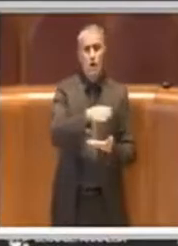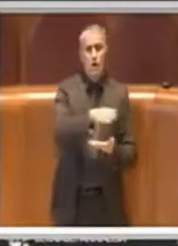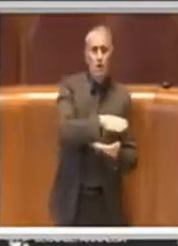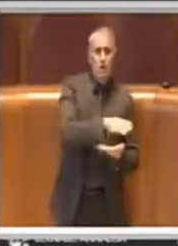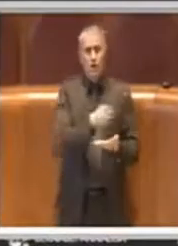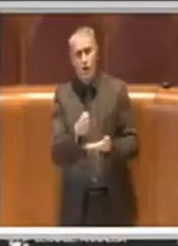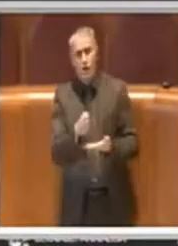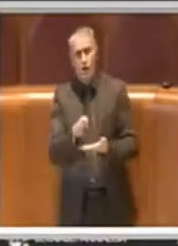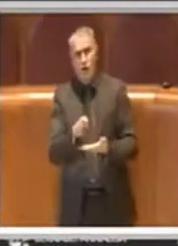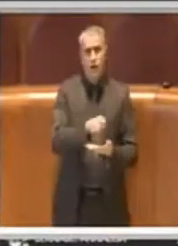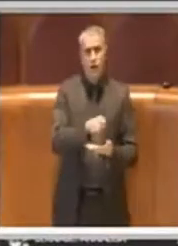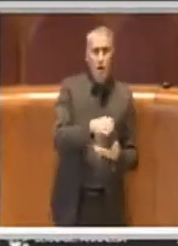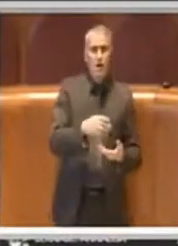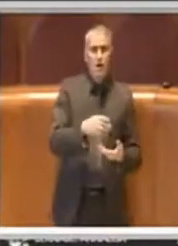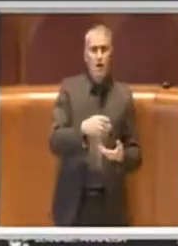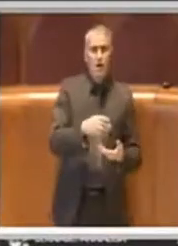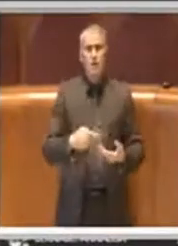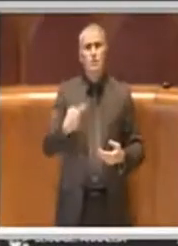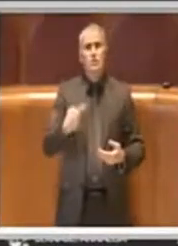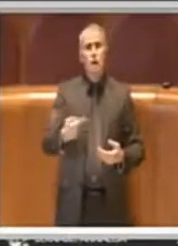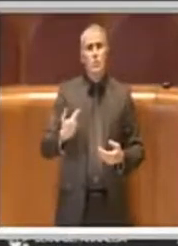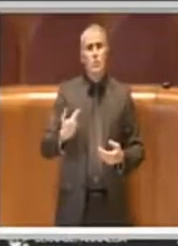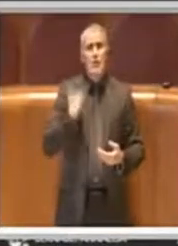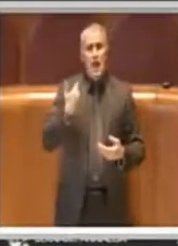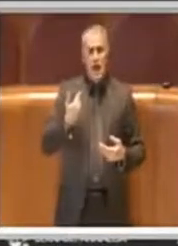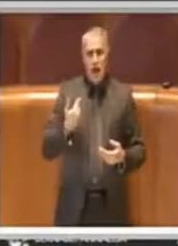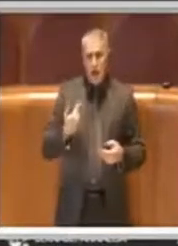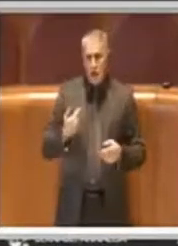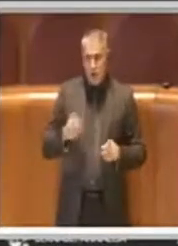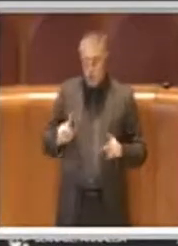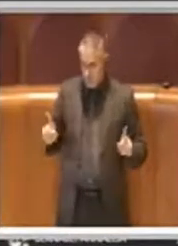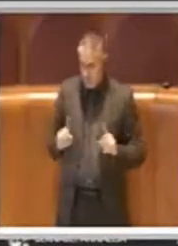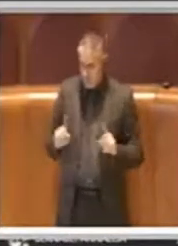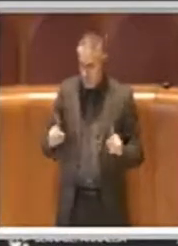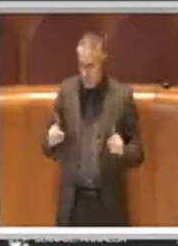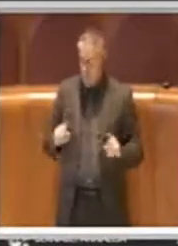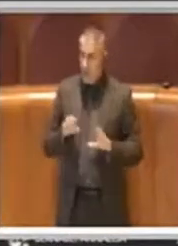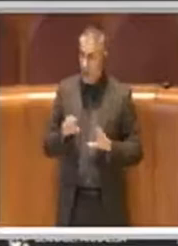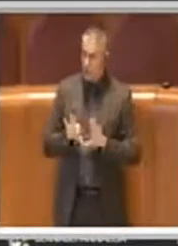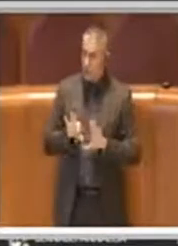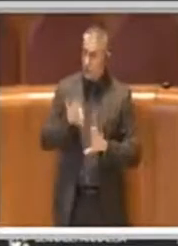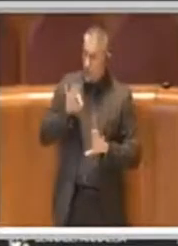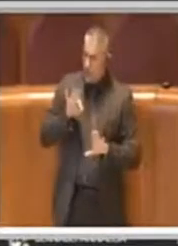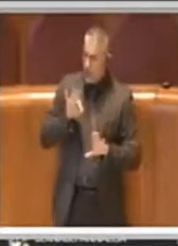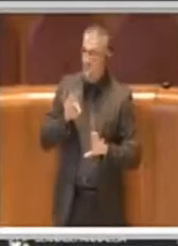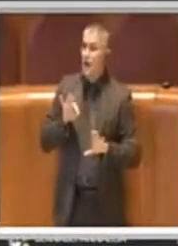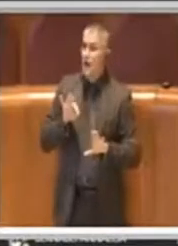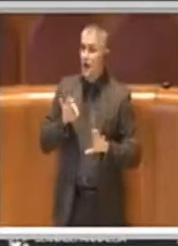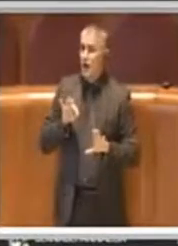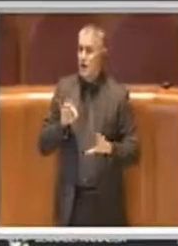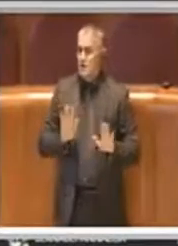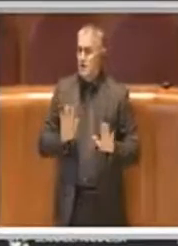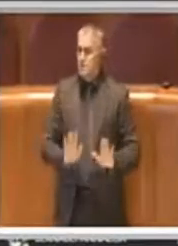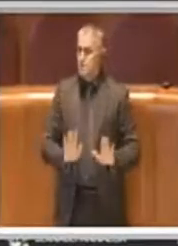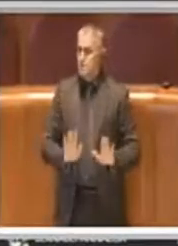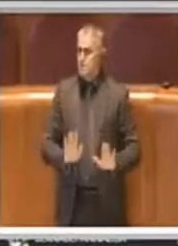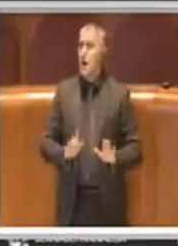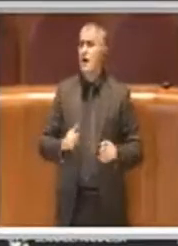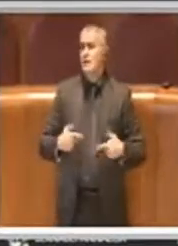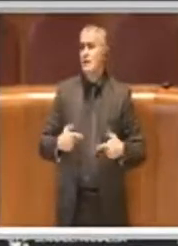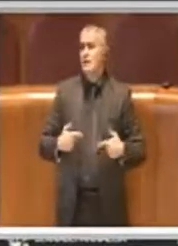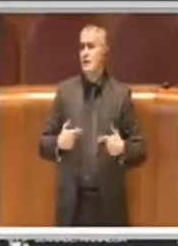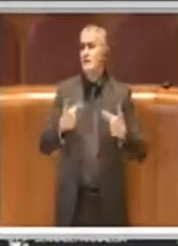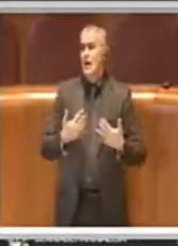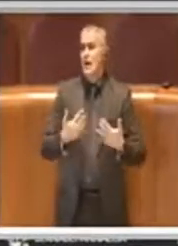creato danni, in realtà quelle scelte hanno dato maggior tempo e maggior respiro